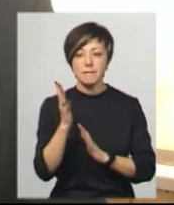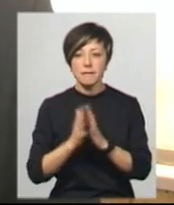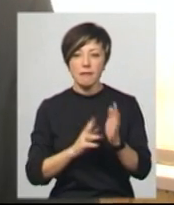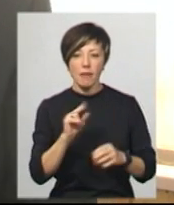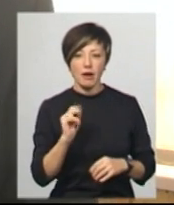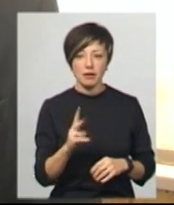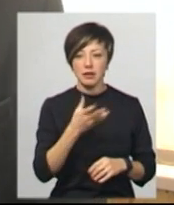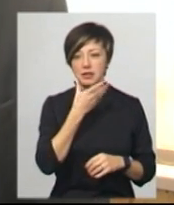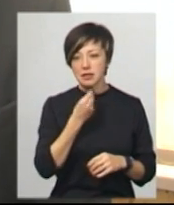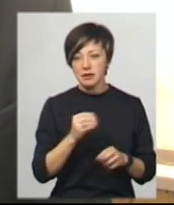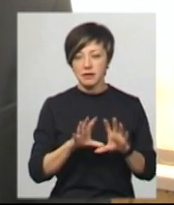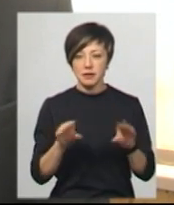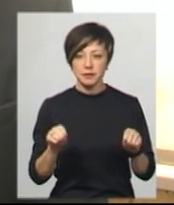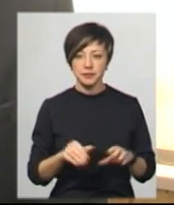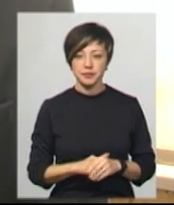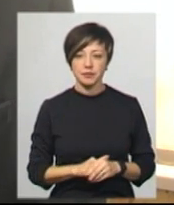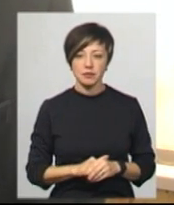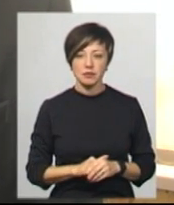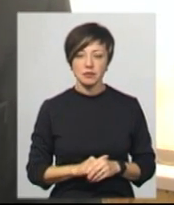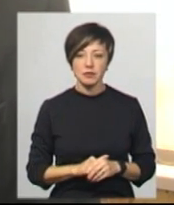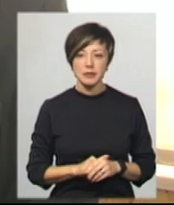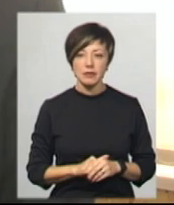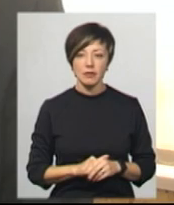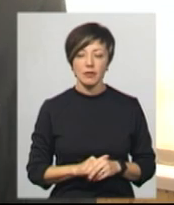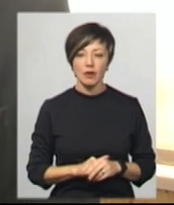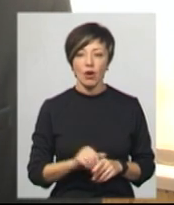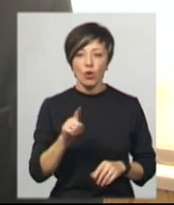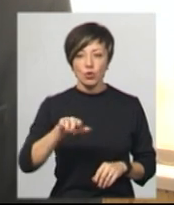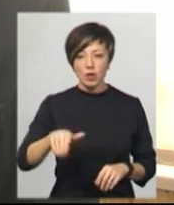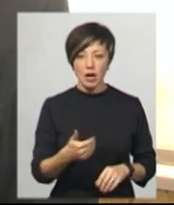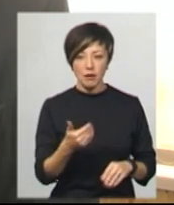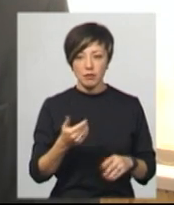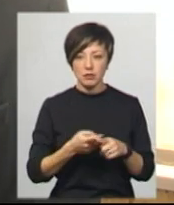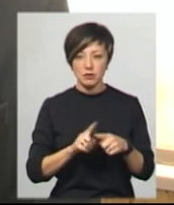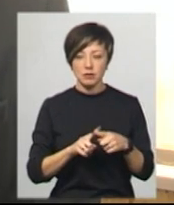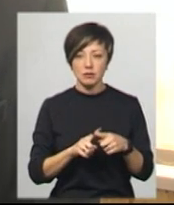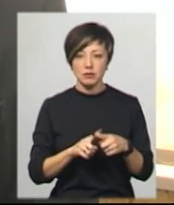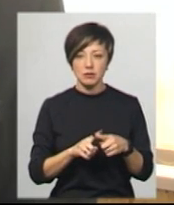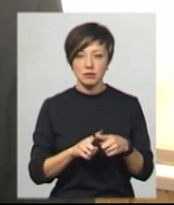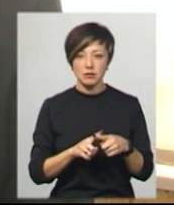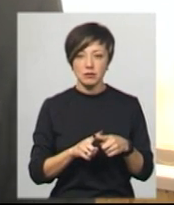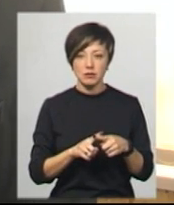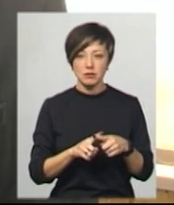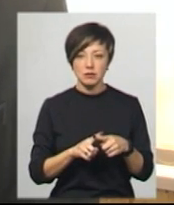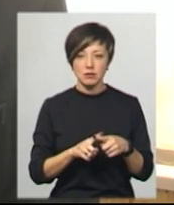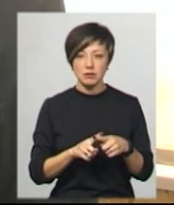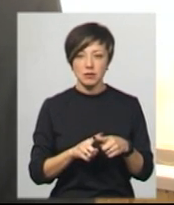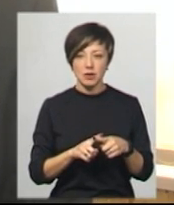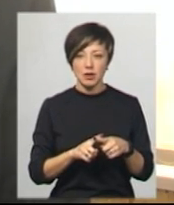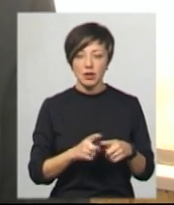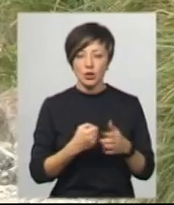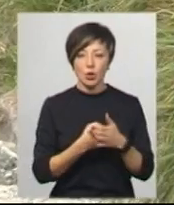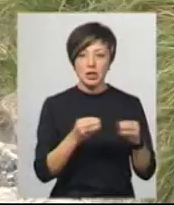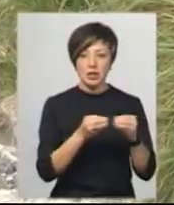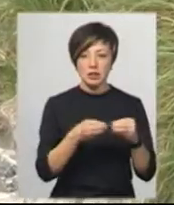красивий парк. І археологічну там одну яму викопати, а в ямку викопати там стоїть до 10-20